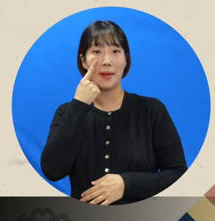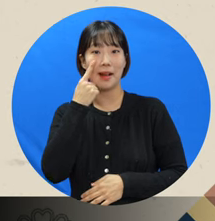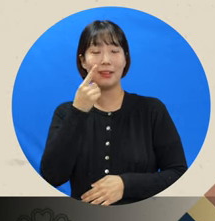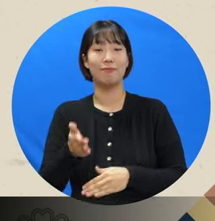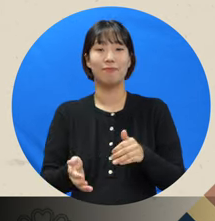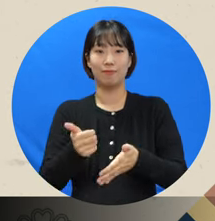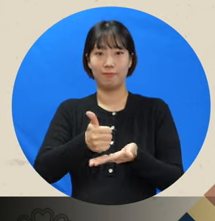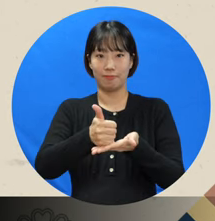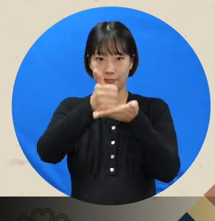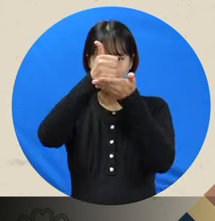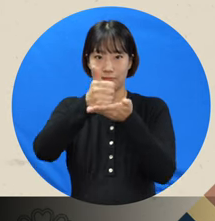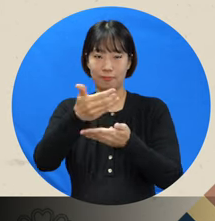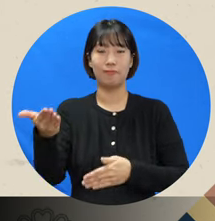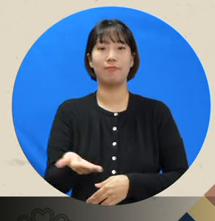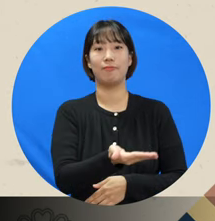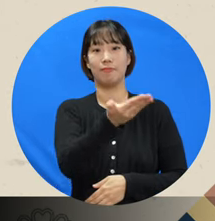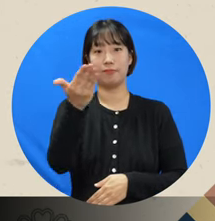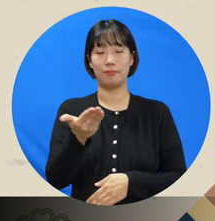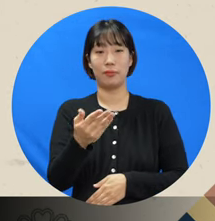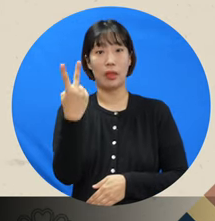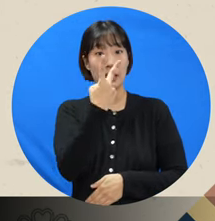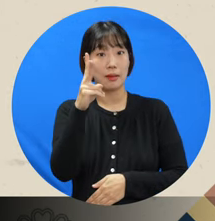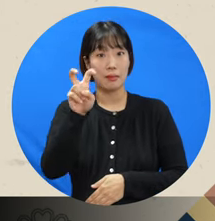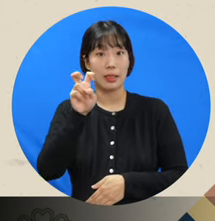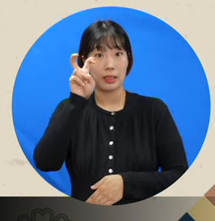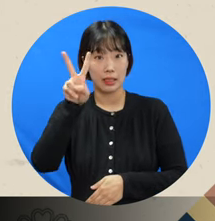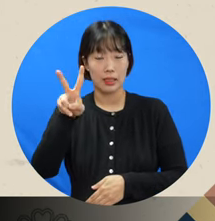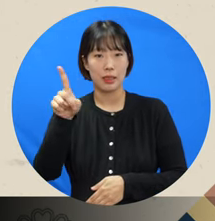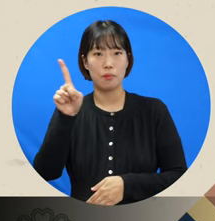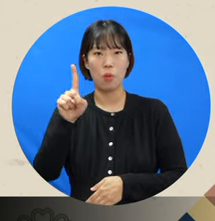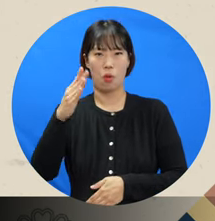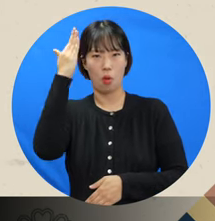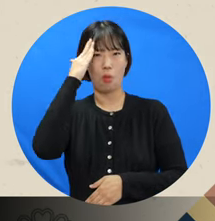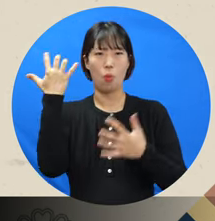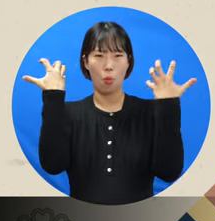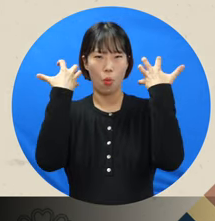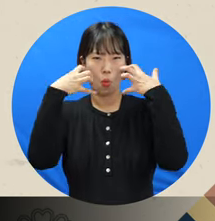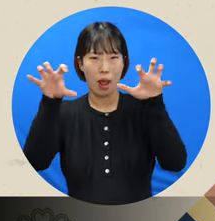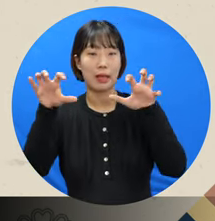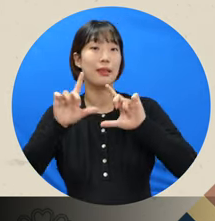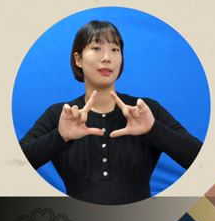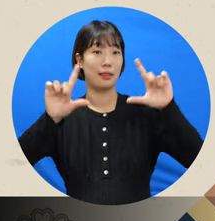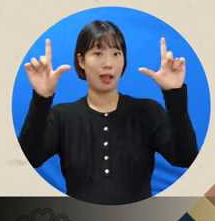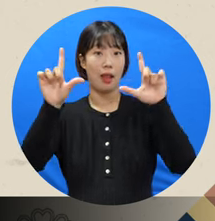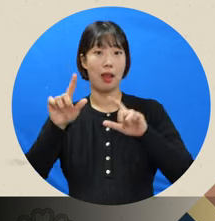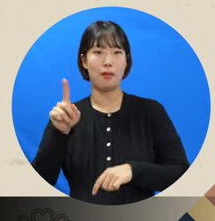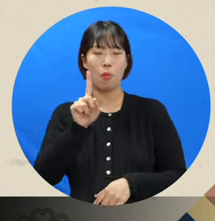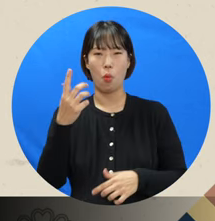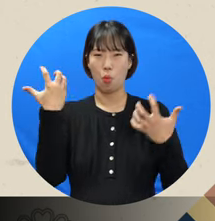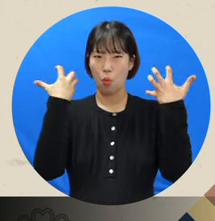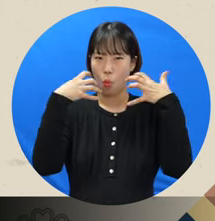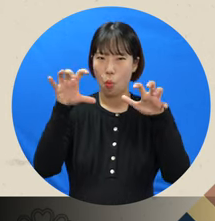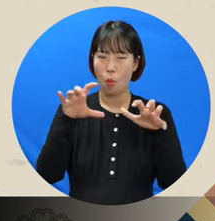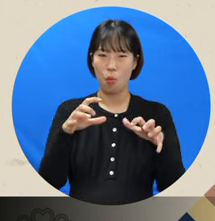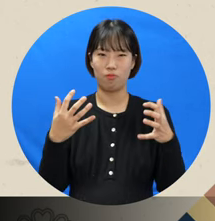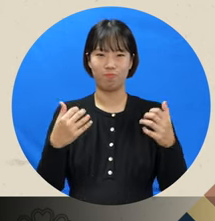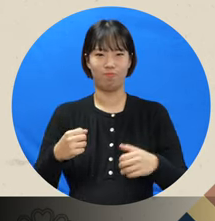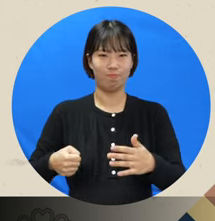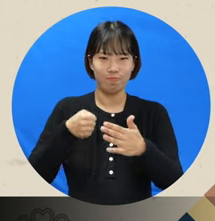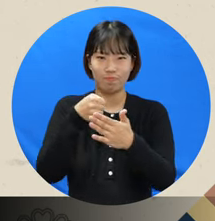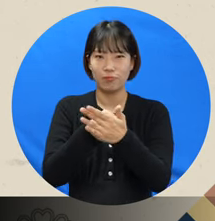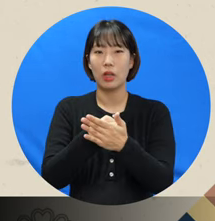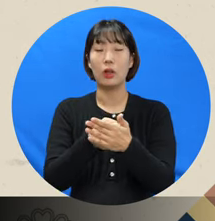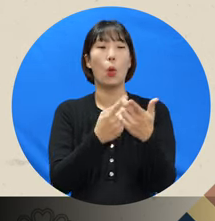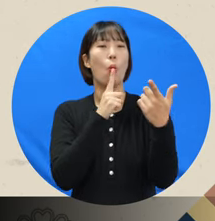목포 시민 여러분, 2022년 이민열은 검은 호랑이 해입니다. 천하를 호랭하는 용맹한